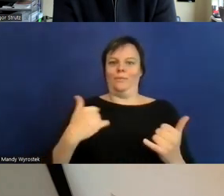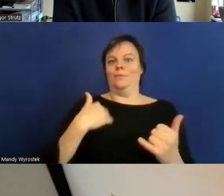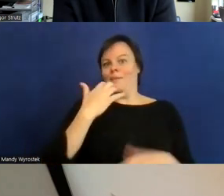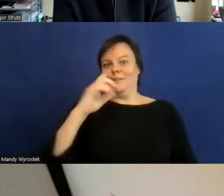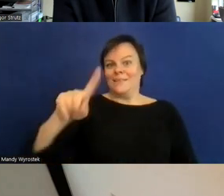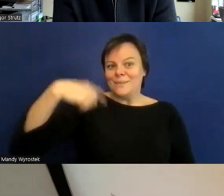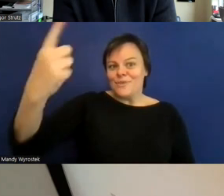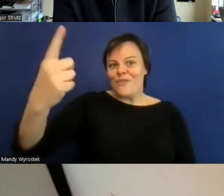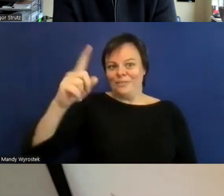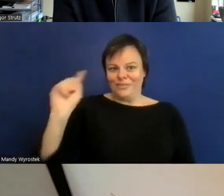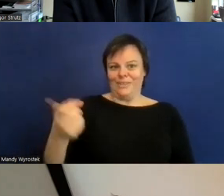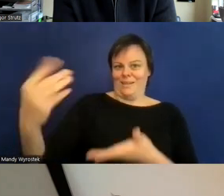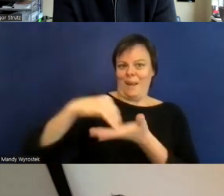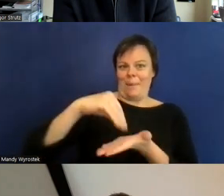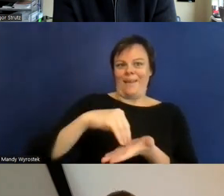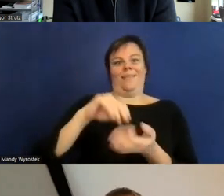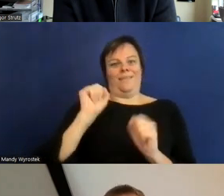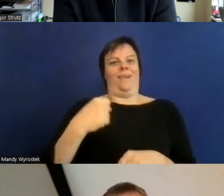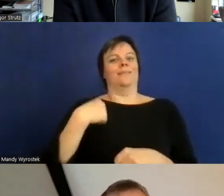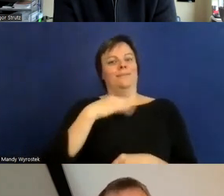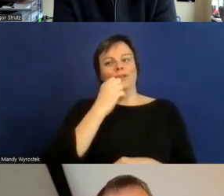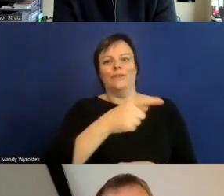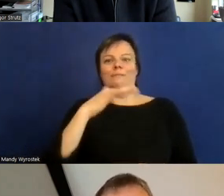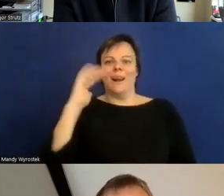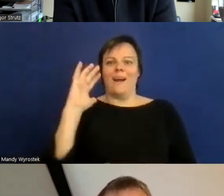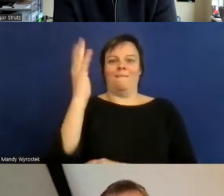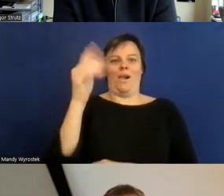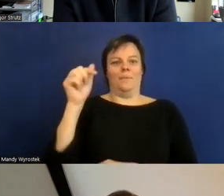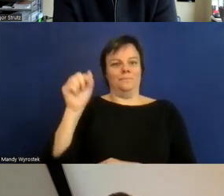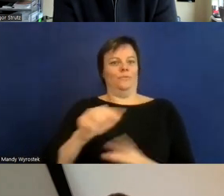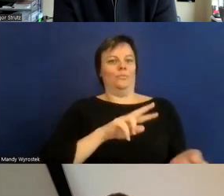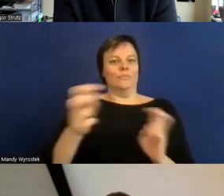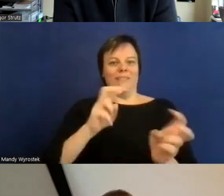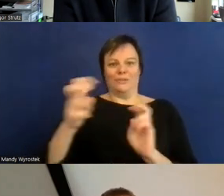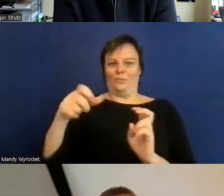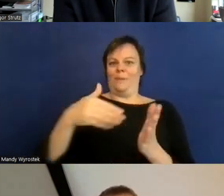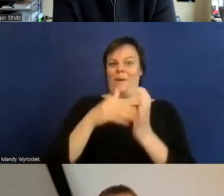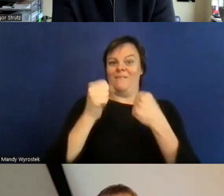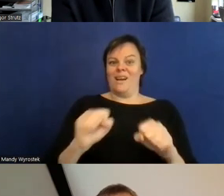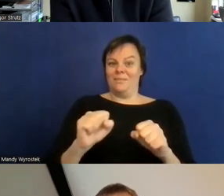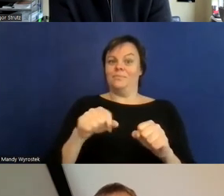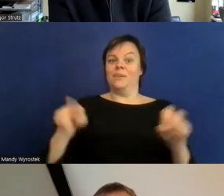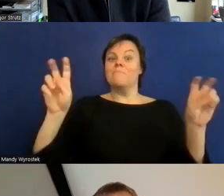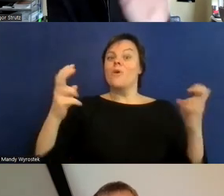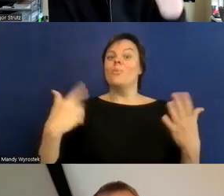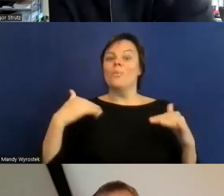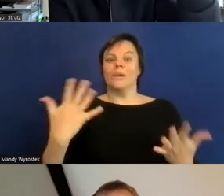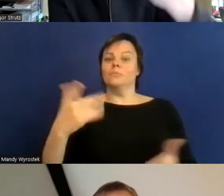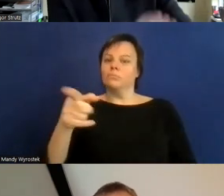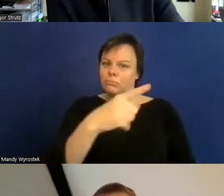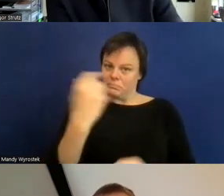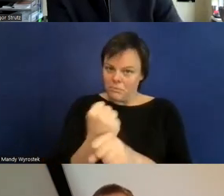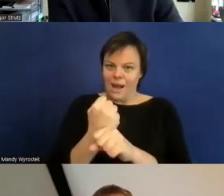Barrierefreiheit so nach dem Motto tun sie etwas für sich selbst und für andere auf Wiedersehen und tschüss tschüss